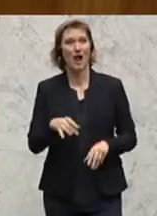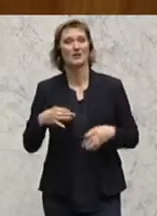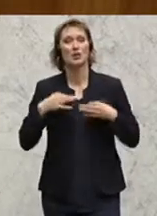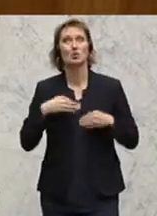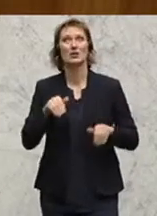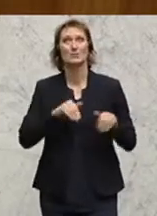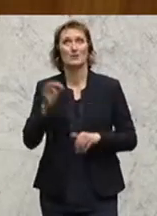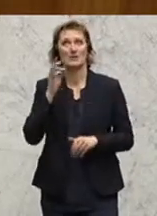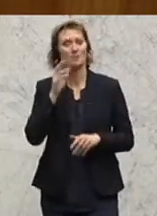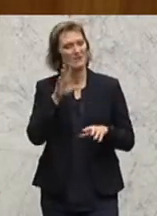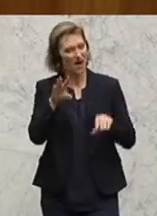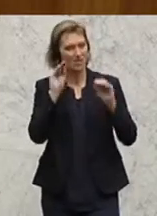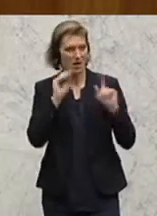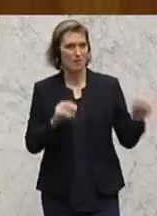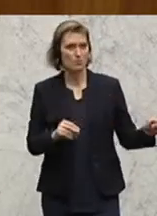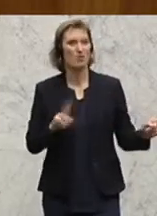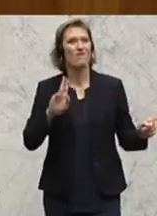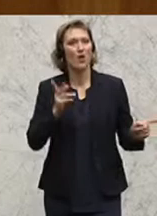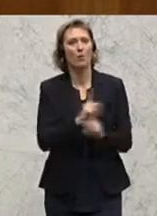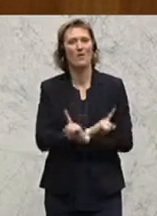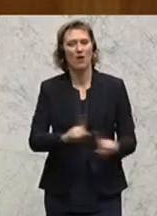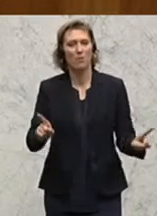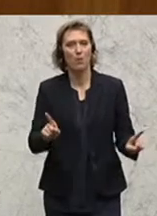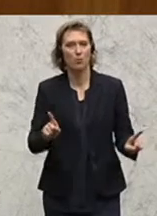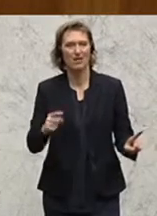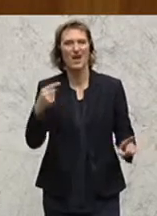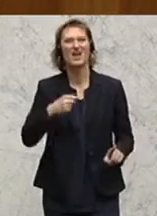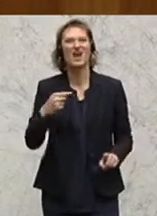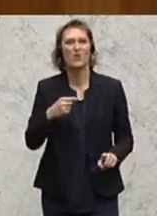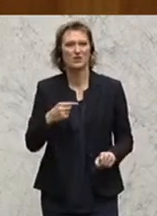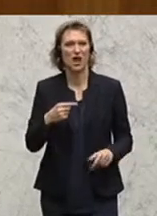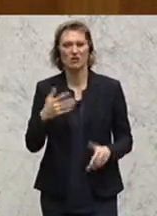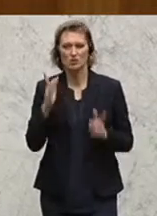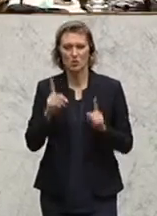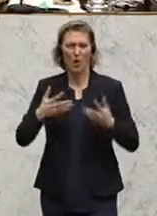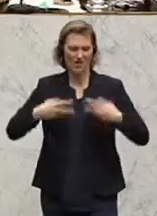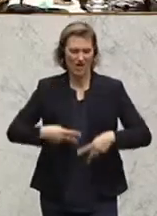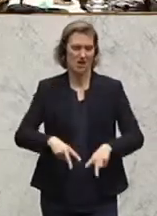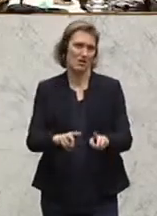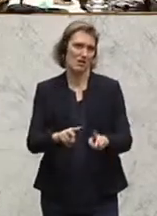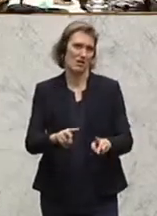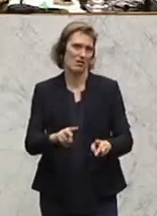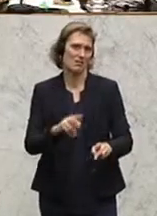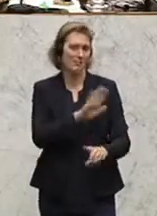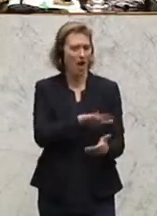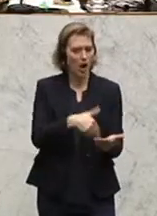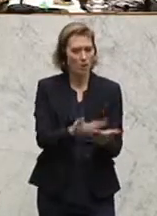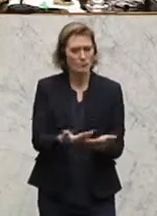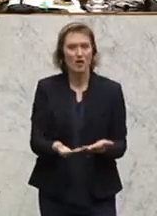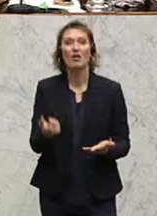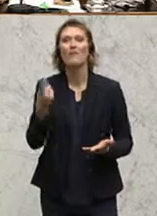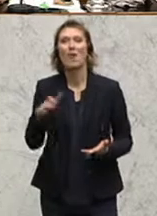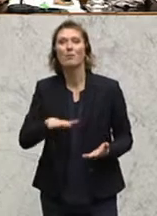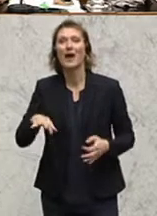Gesundheitsministerin schon wahrzunehmen, beim Verbot des Glyphosat voranzuschreiten, Ihre Argumente aus dem